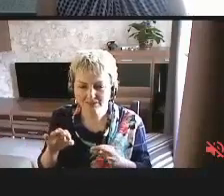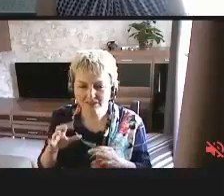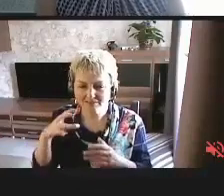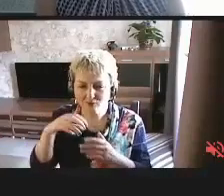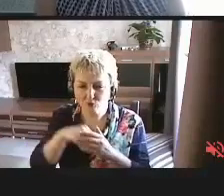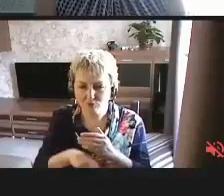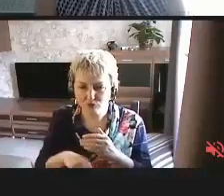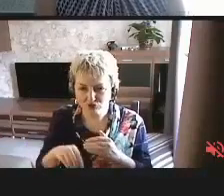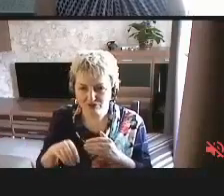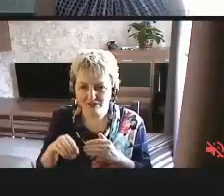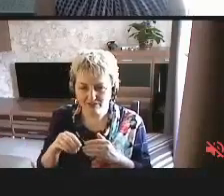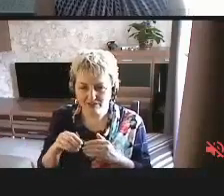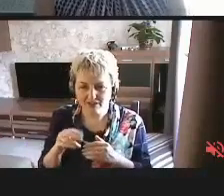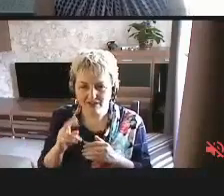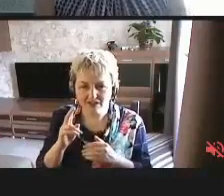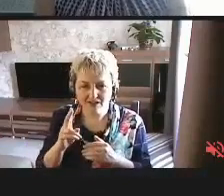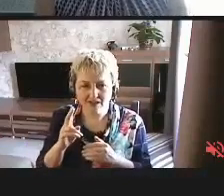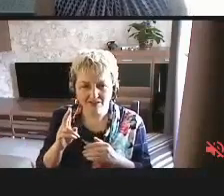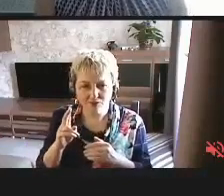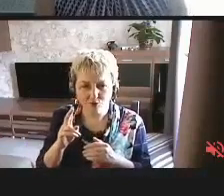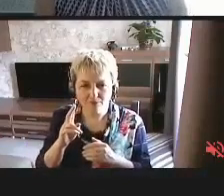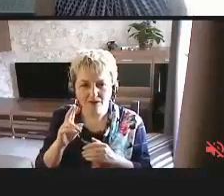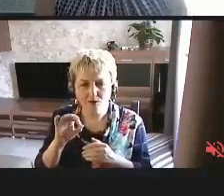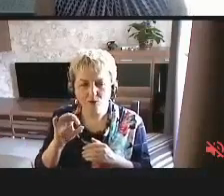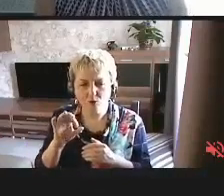числе доступности контента.